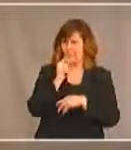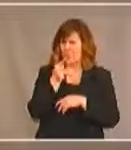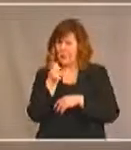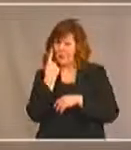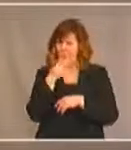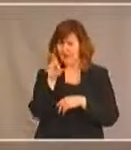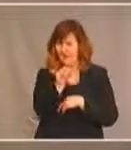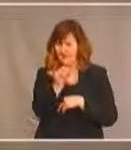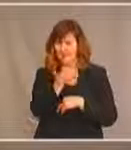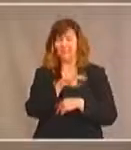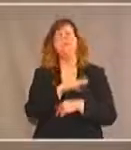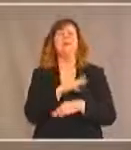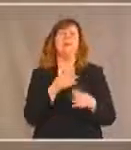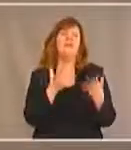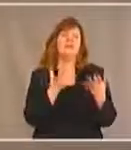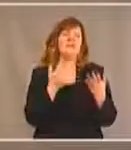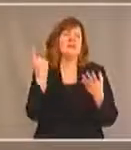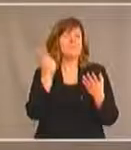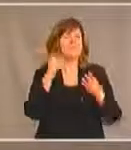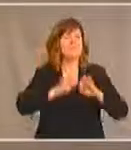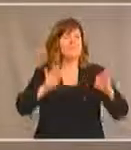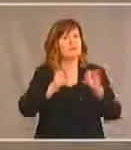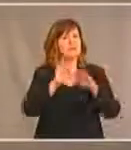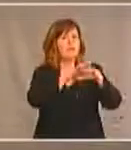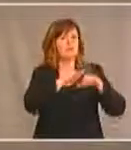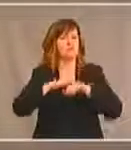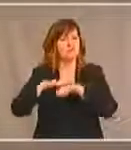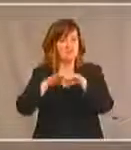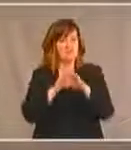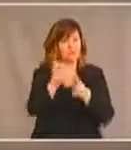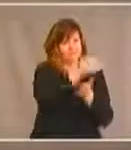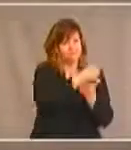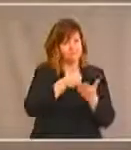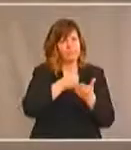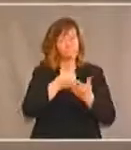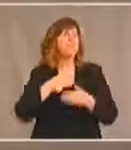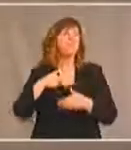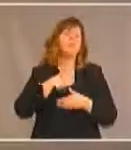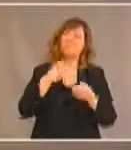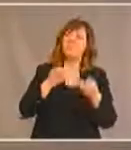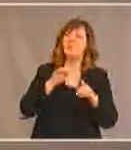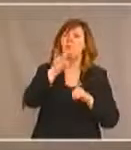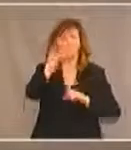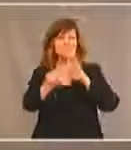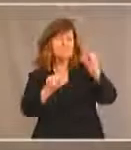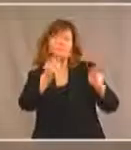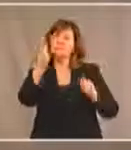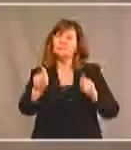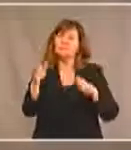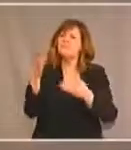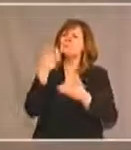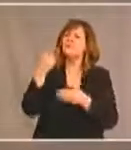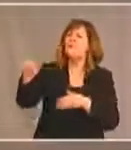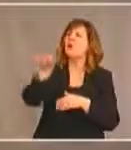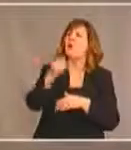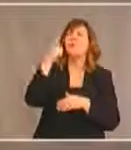aspects importants de notre consultation nous voulons vous sonder sur l'aspect de la